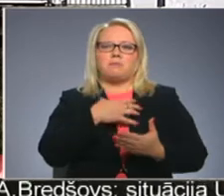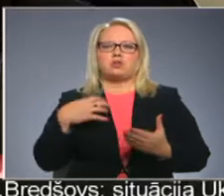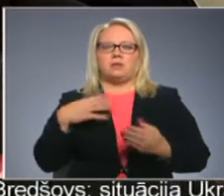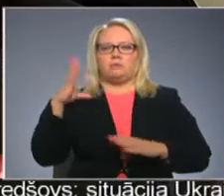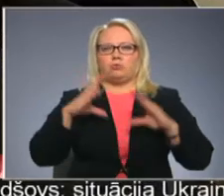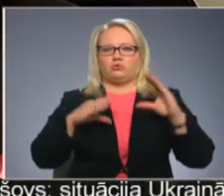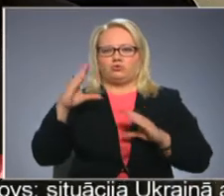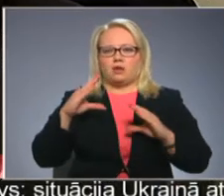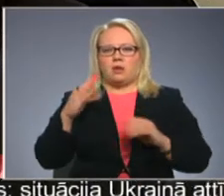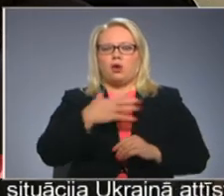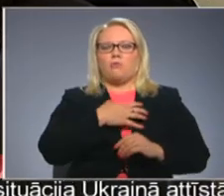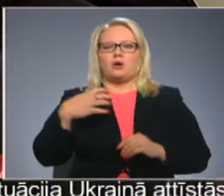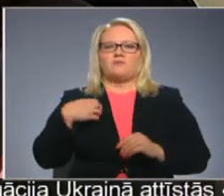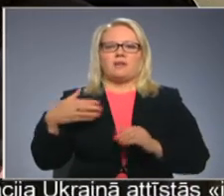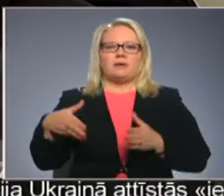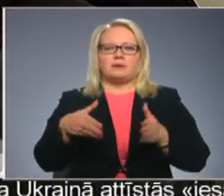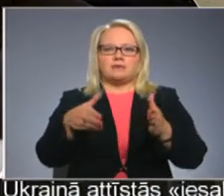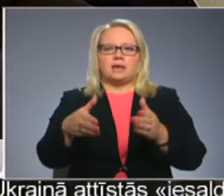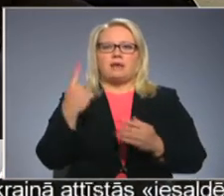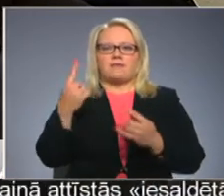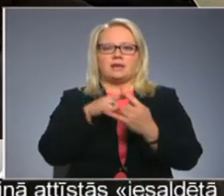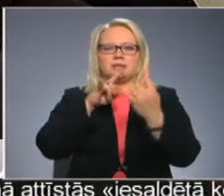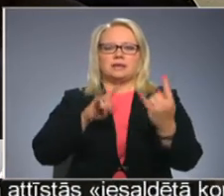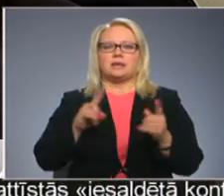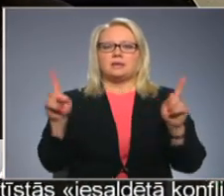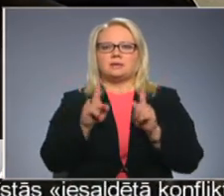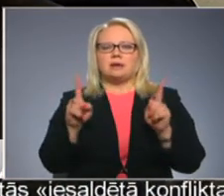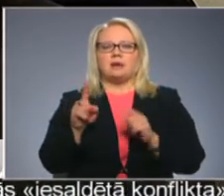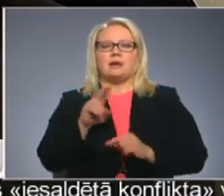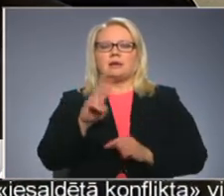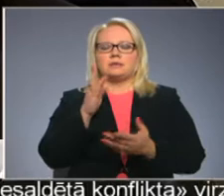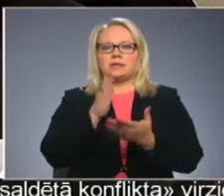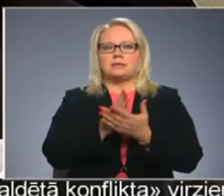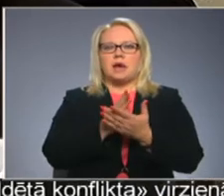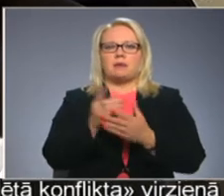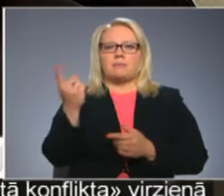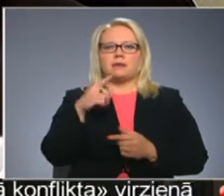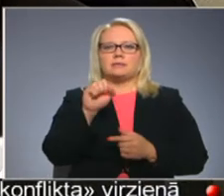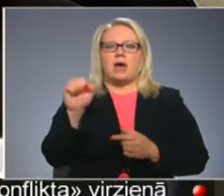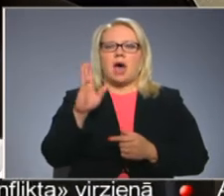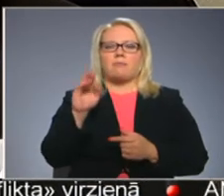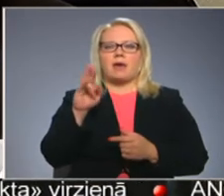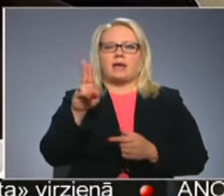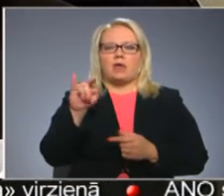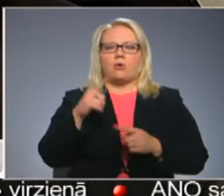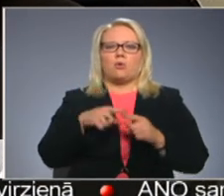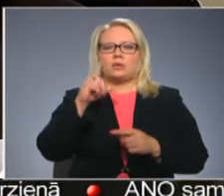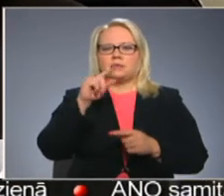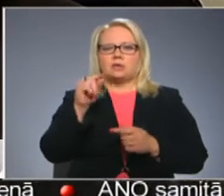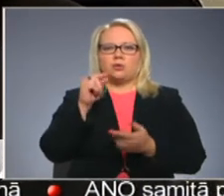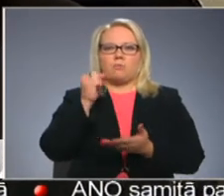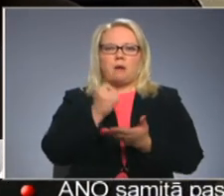budžetā. Uz pašvaldības ceļiem viens tilts ir starp stāmerienu un strada pagastu.